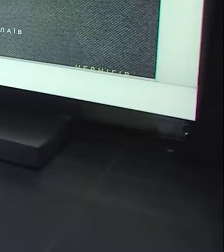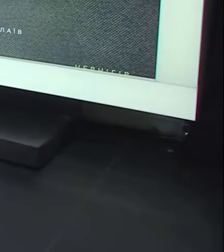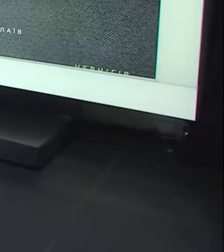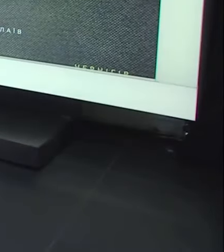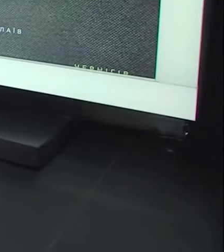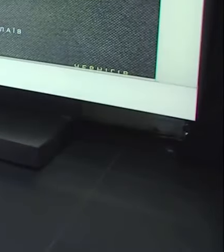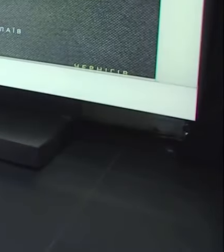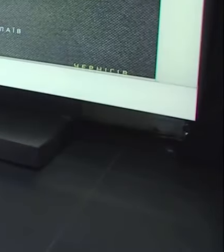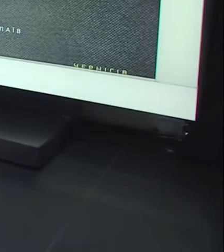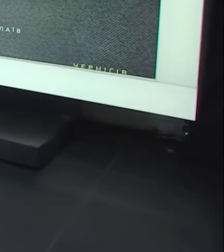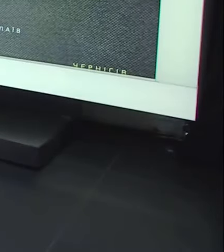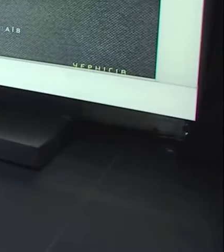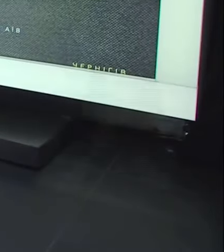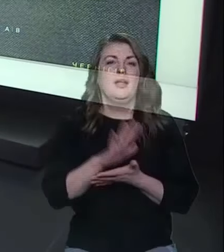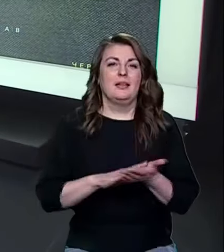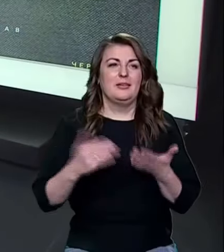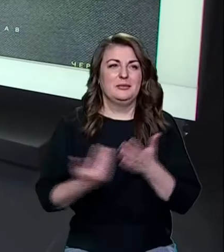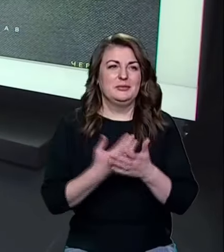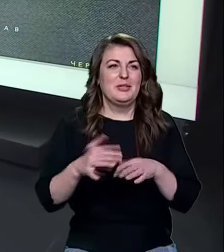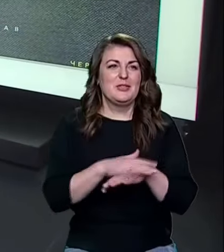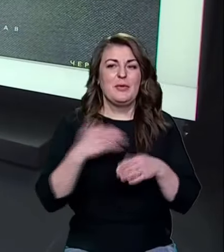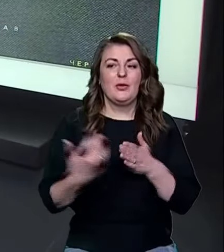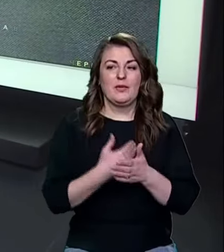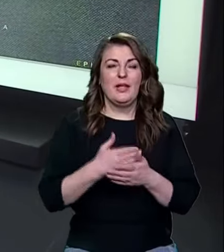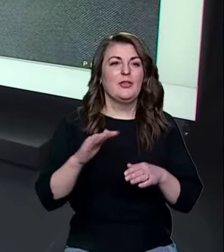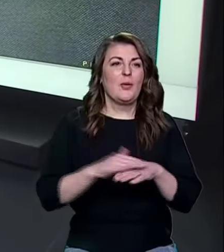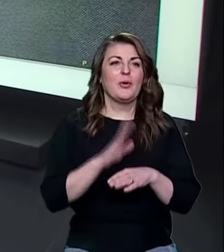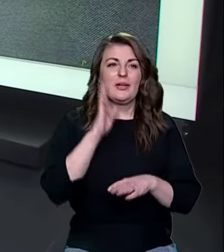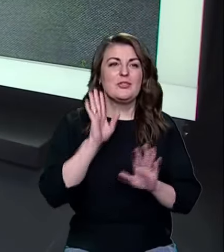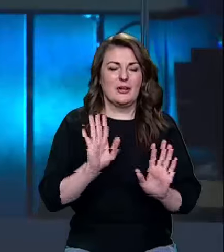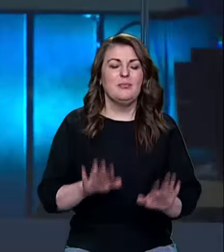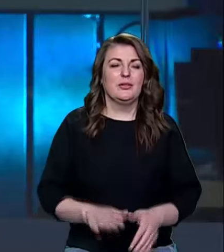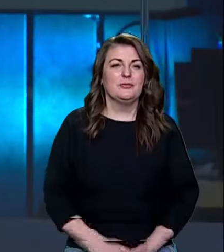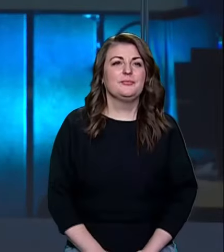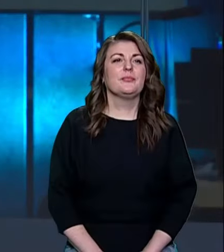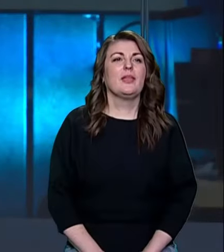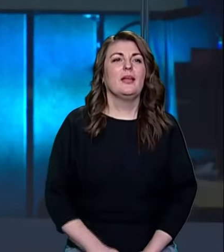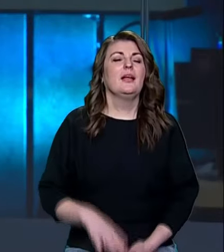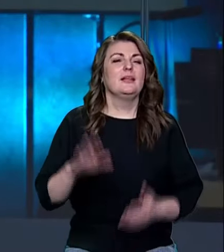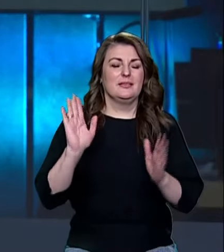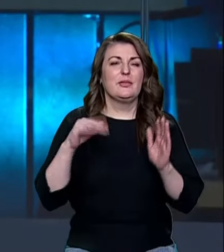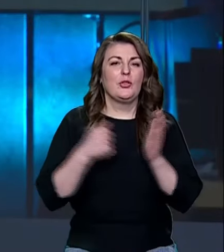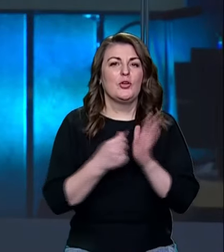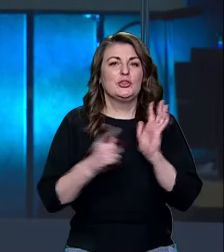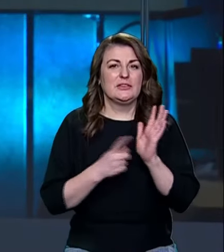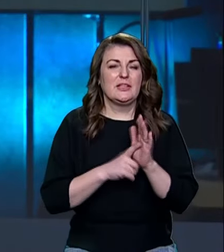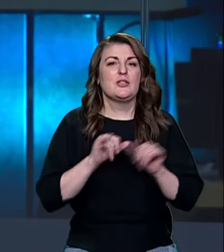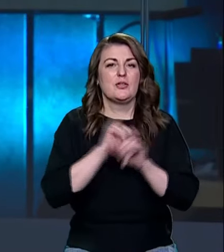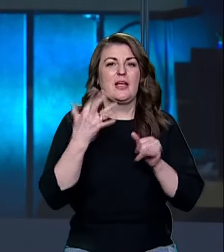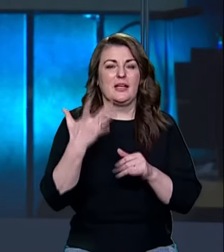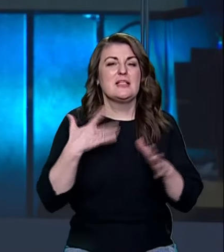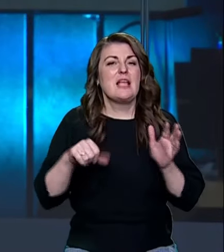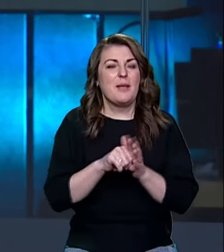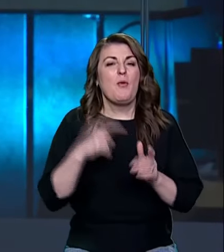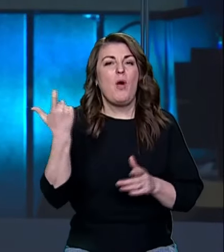Про головне на цю мить далі у випуску Суспільне новини. Доброго ранку. До шести зросла кількість загиблих у